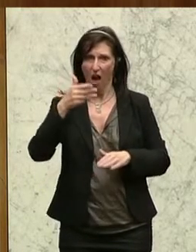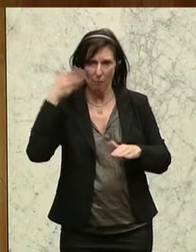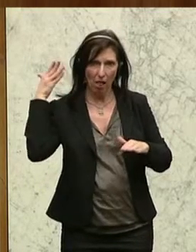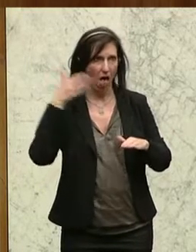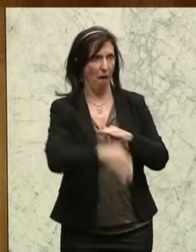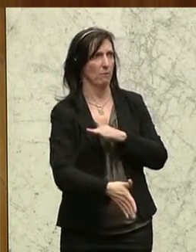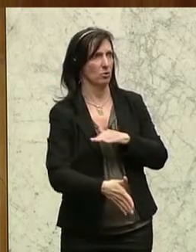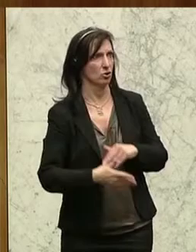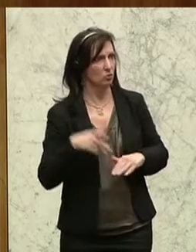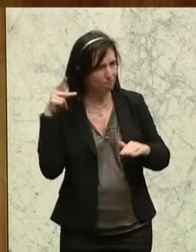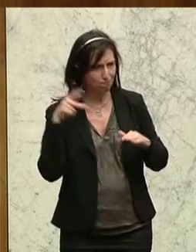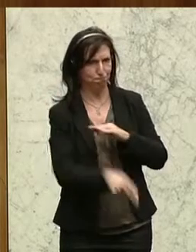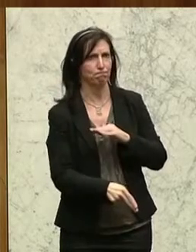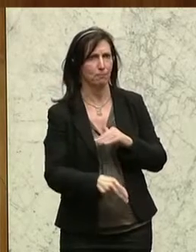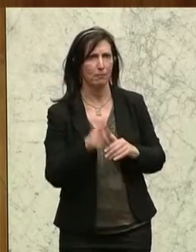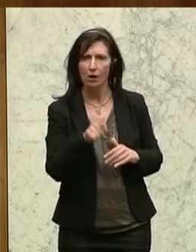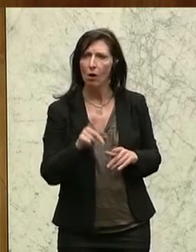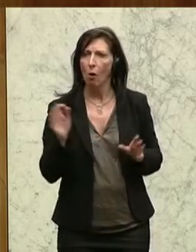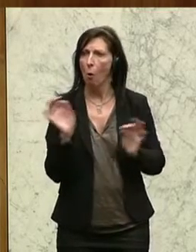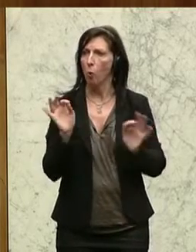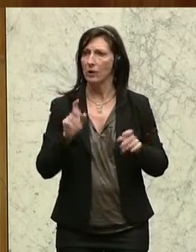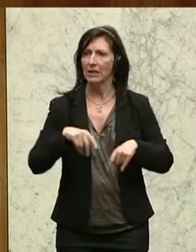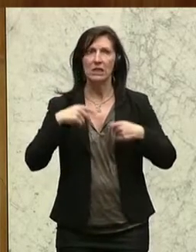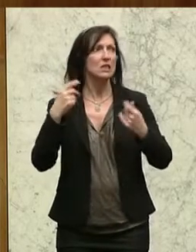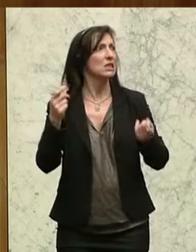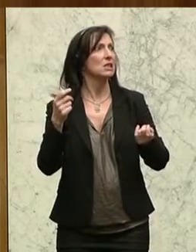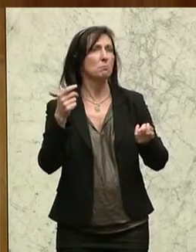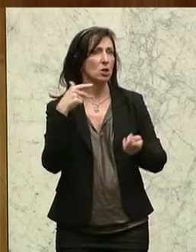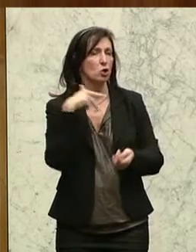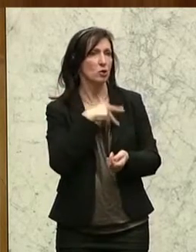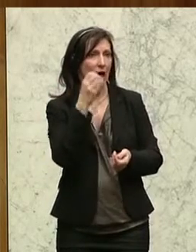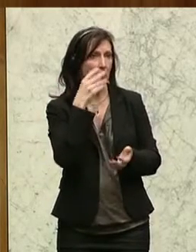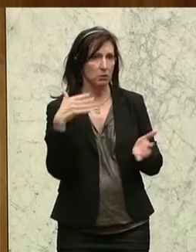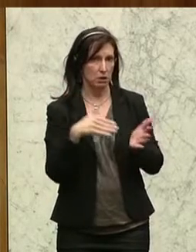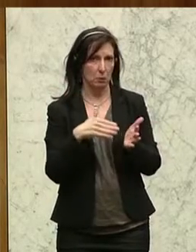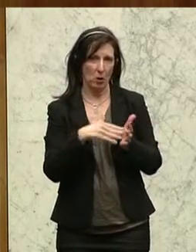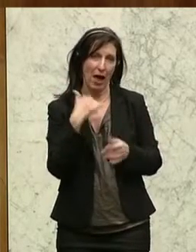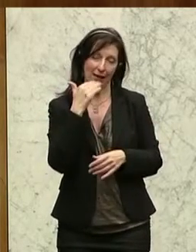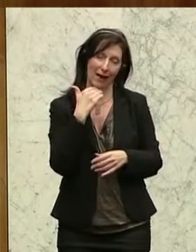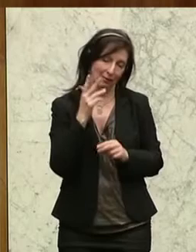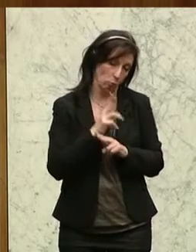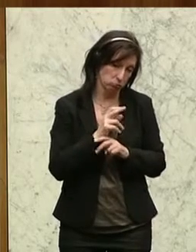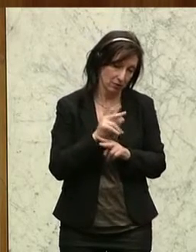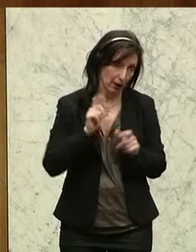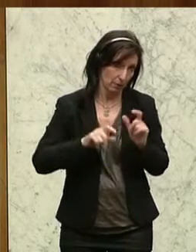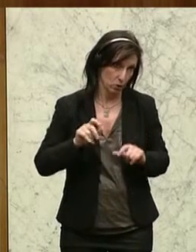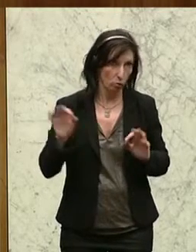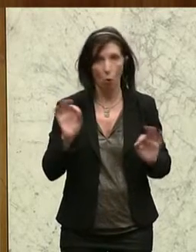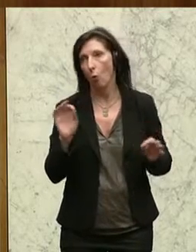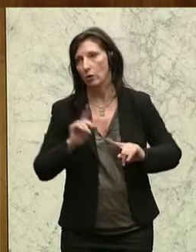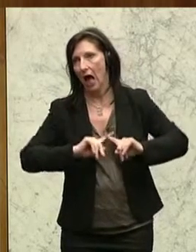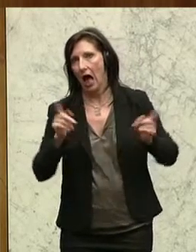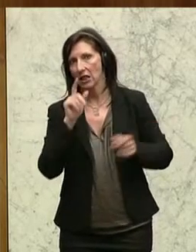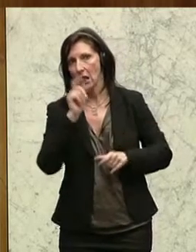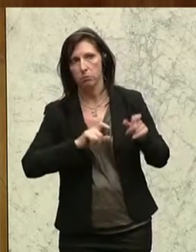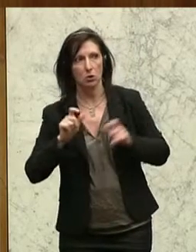geehrten Damen und Herren. Da gibt es einen Sozialmissbrauch unabhängig, ob das durch Österreicher oder andere Menschen, die nicht der